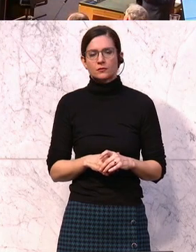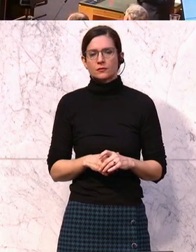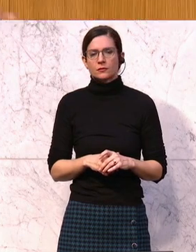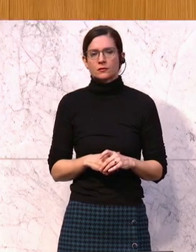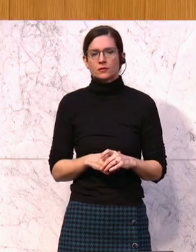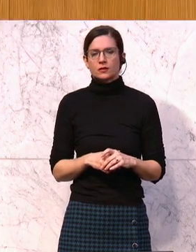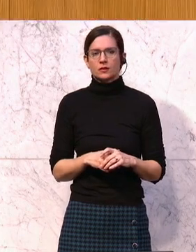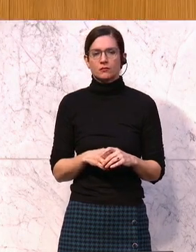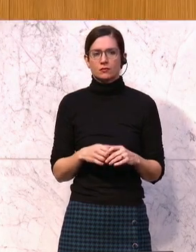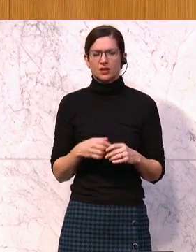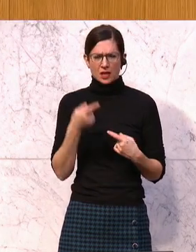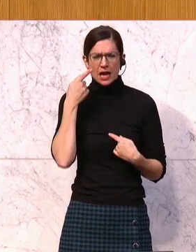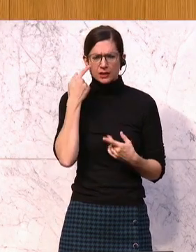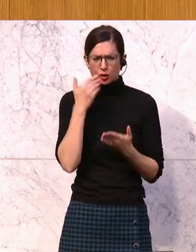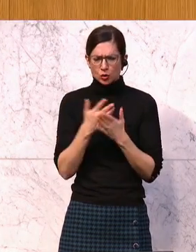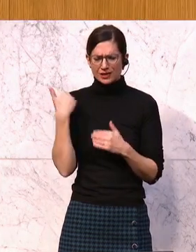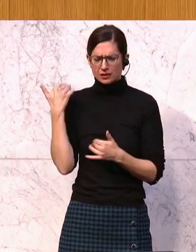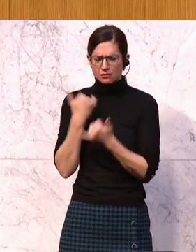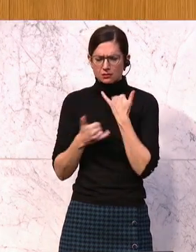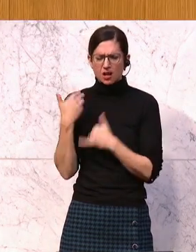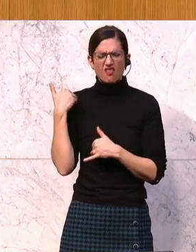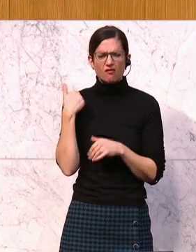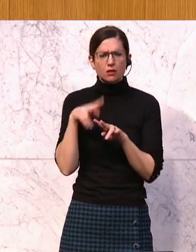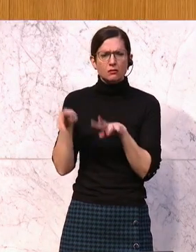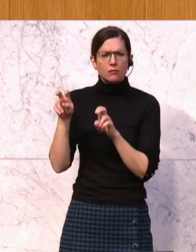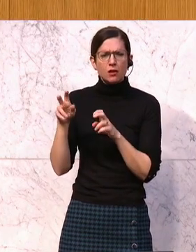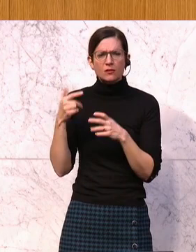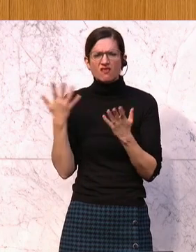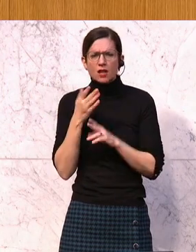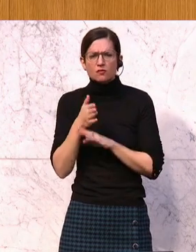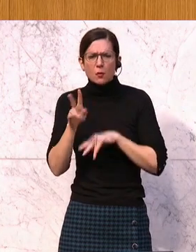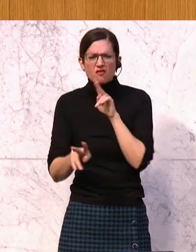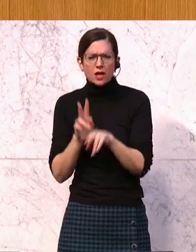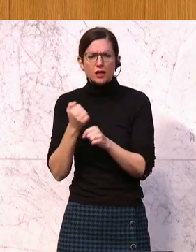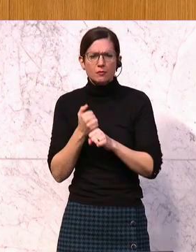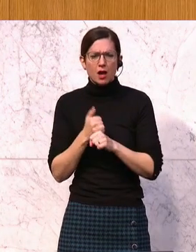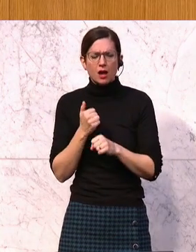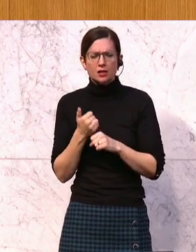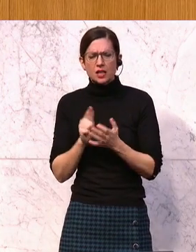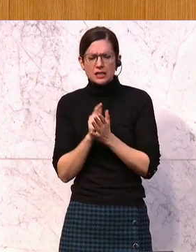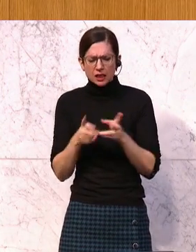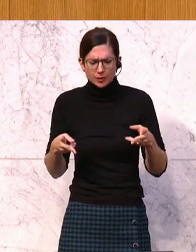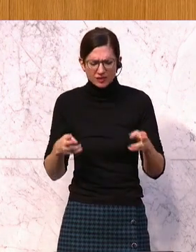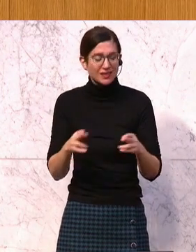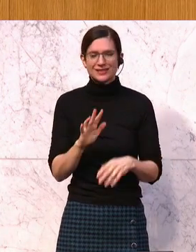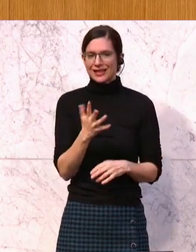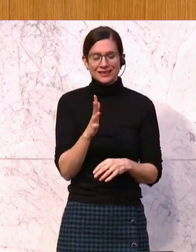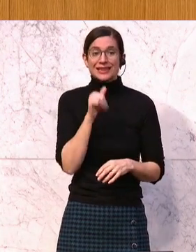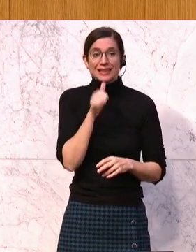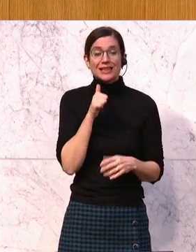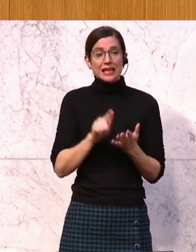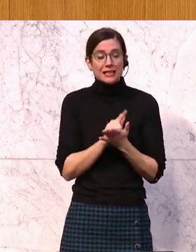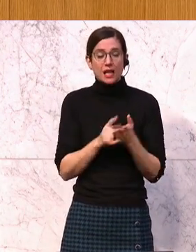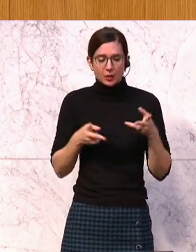Zusätzlich, wir alle erinnern uns, im Vorjahr ist davon geredet worden, ja was wir für die Pflege machen, das ist ja zeitlich befristet. Nein ist es